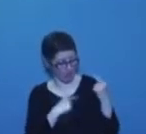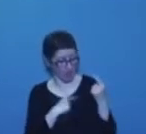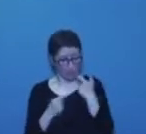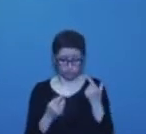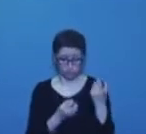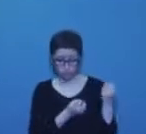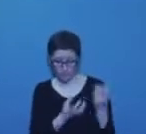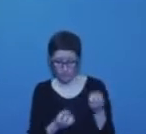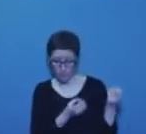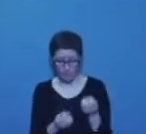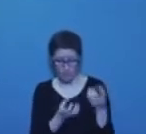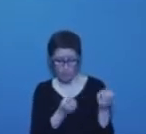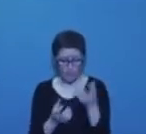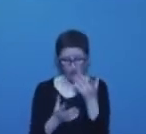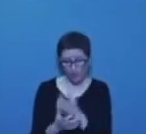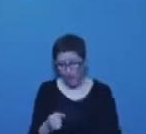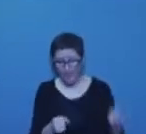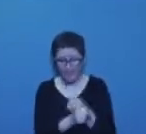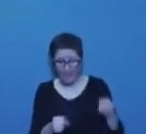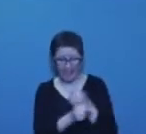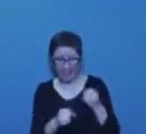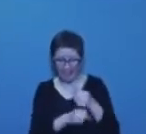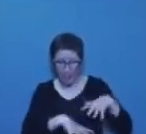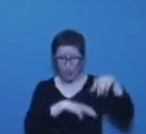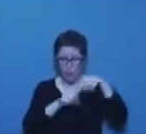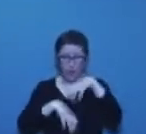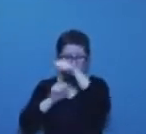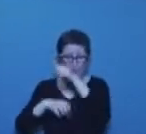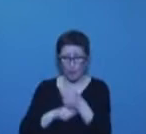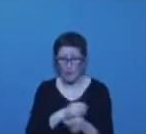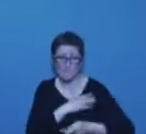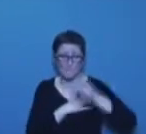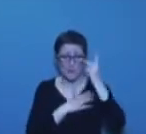du siècle. D'accord ?